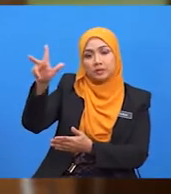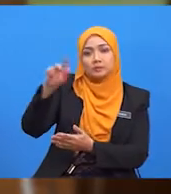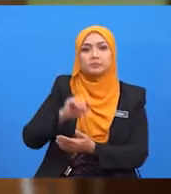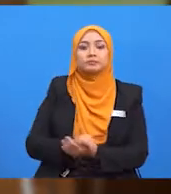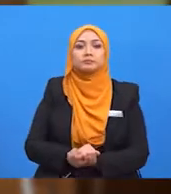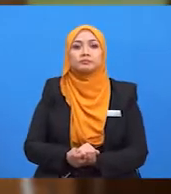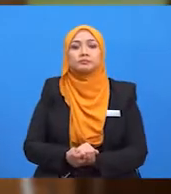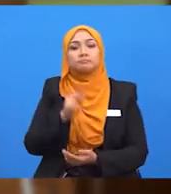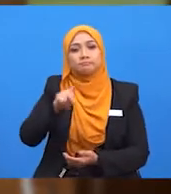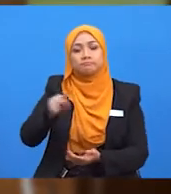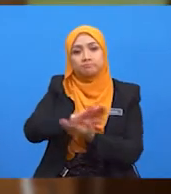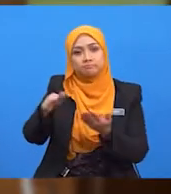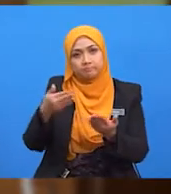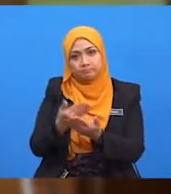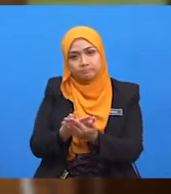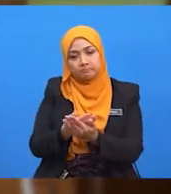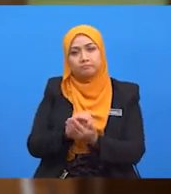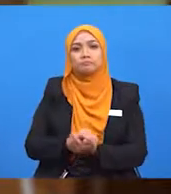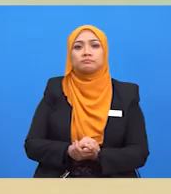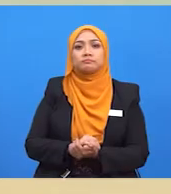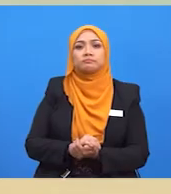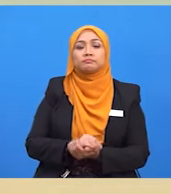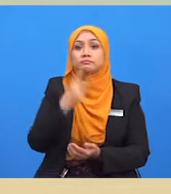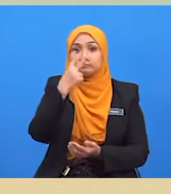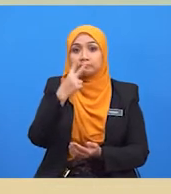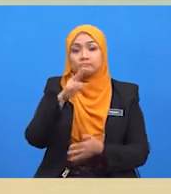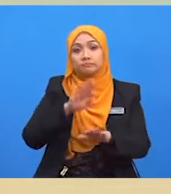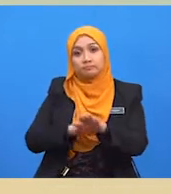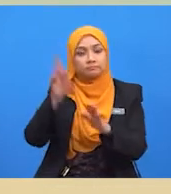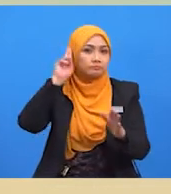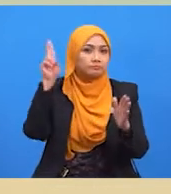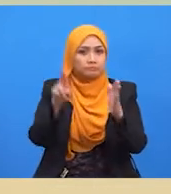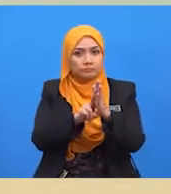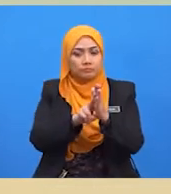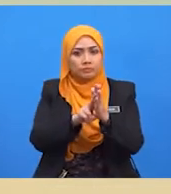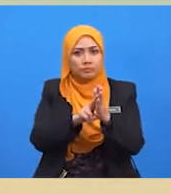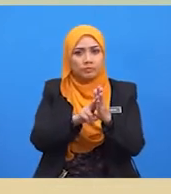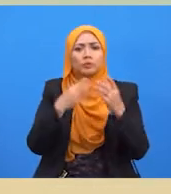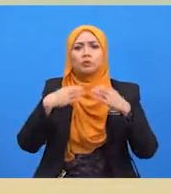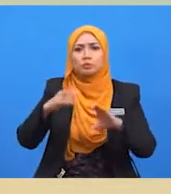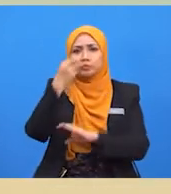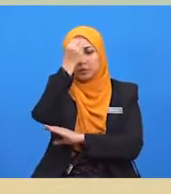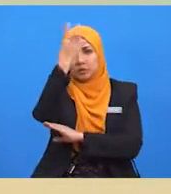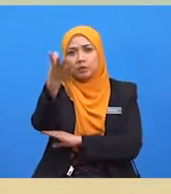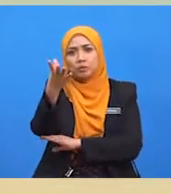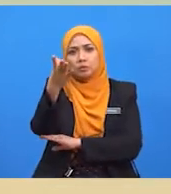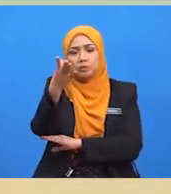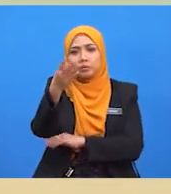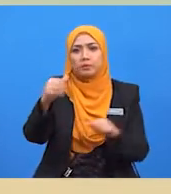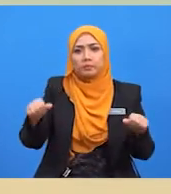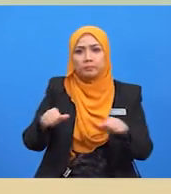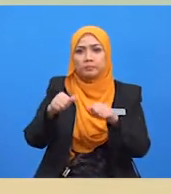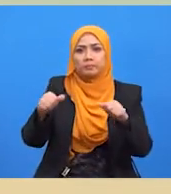Pelajar-pelajar sekalian, merujuk pada raja, cuba nyatakan implikasi